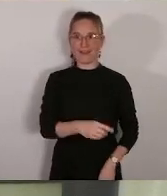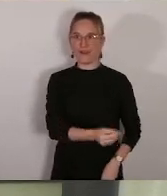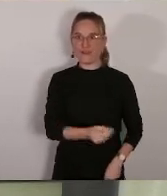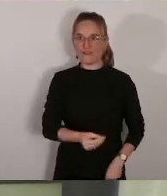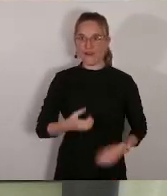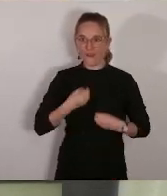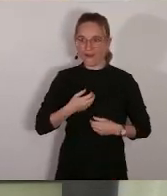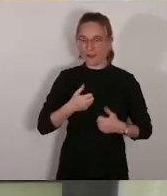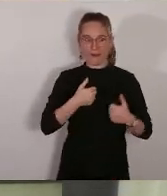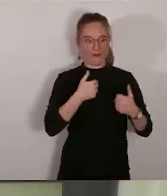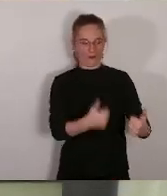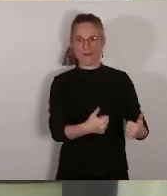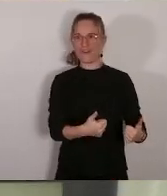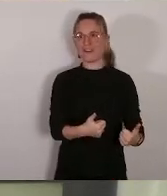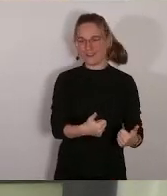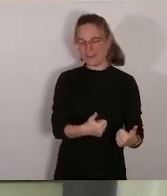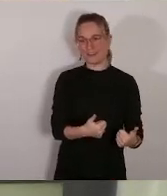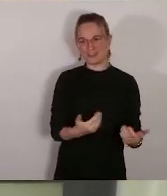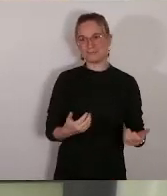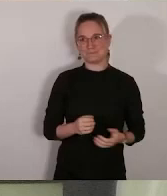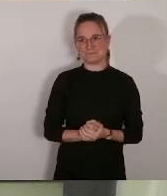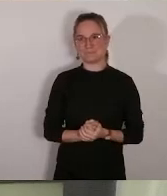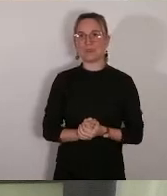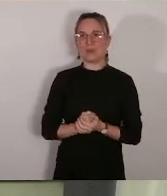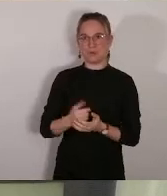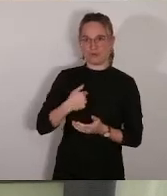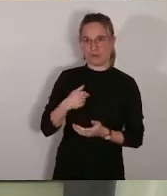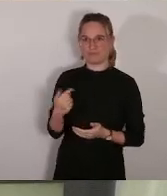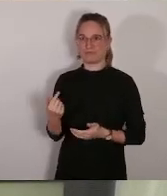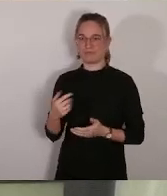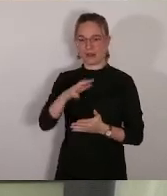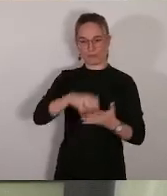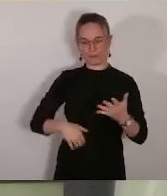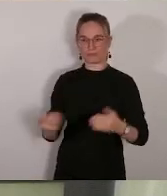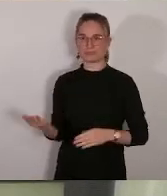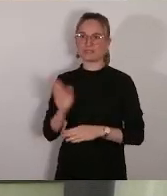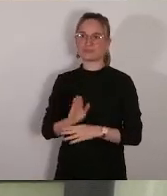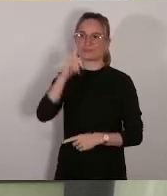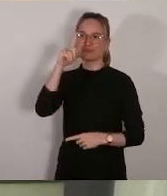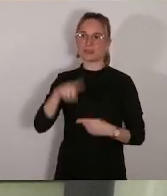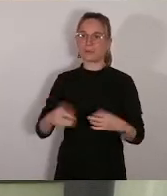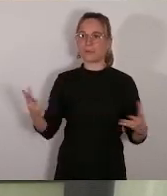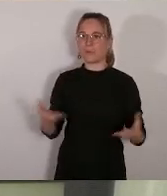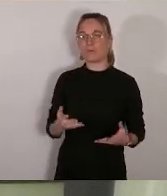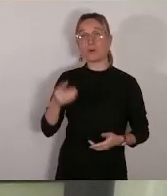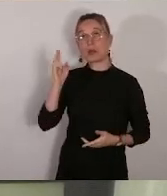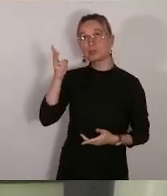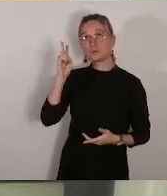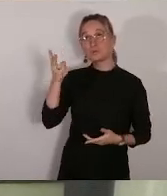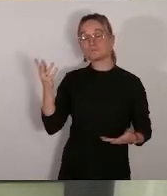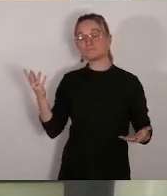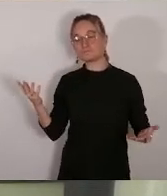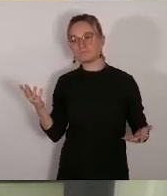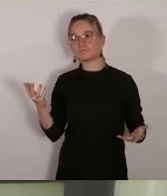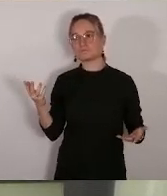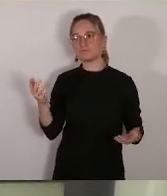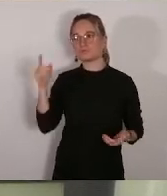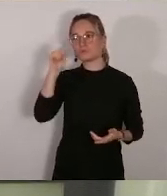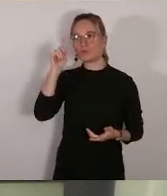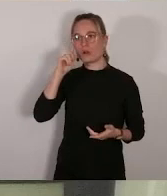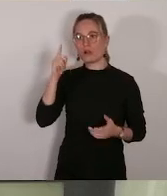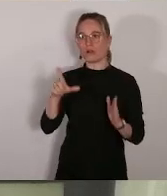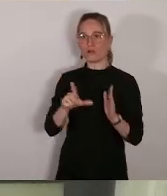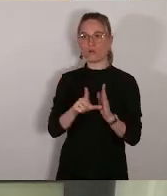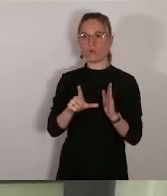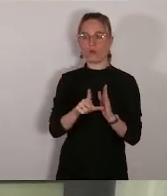le rapport que je vais vous présenter, il porte sur quelque chose d'habituel maintenant puisque la loi